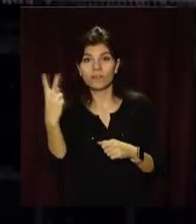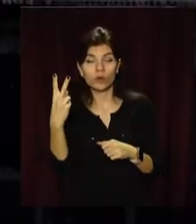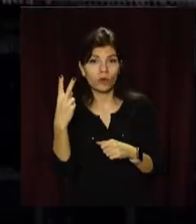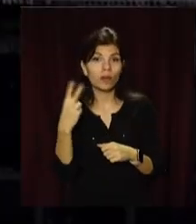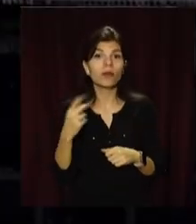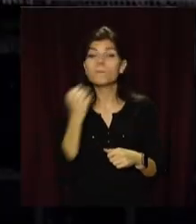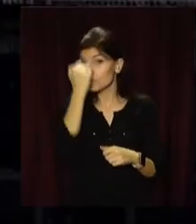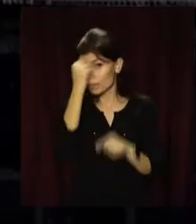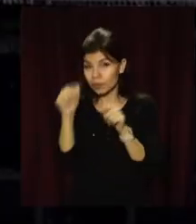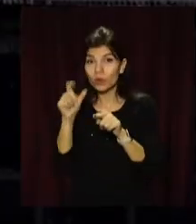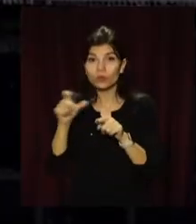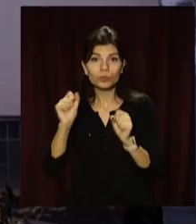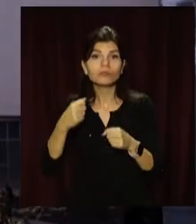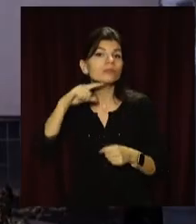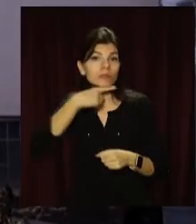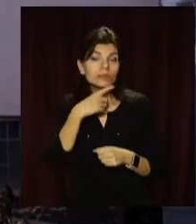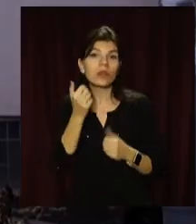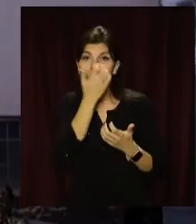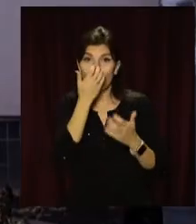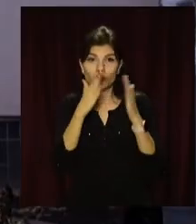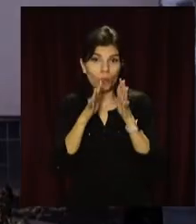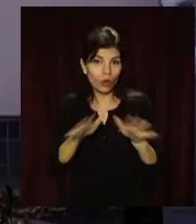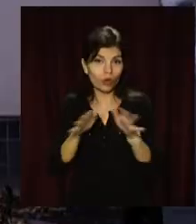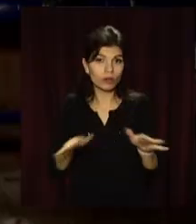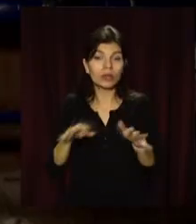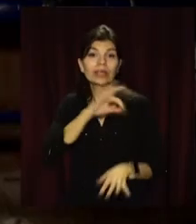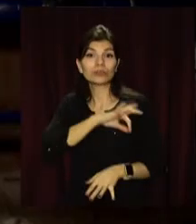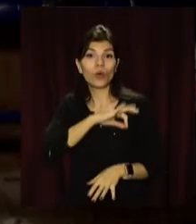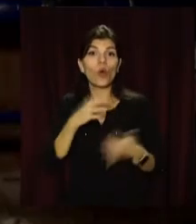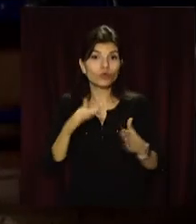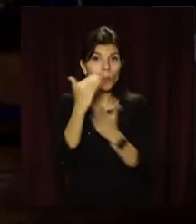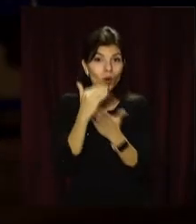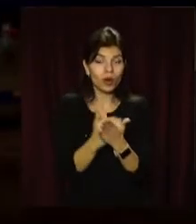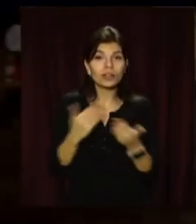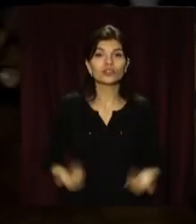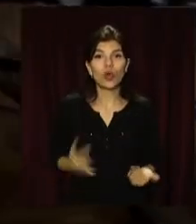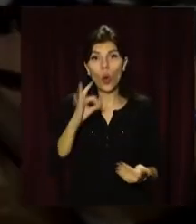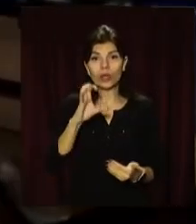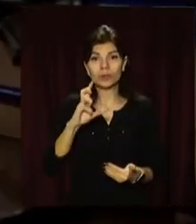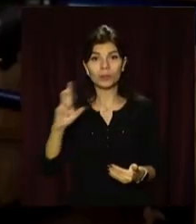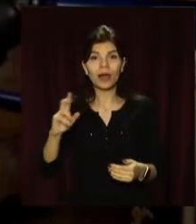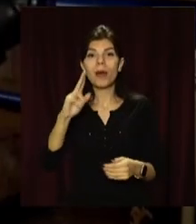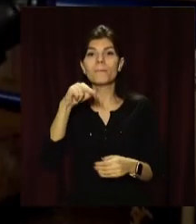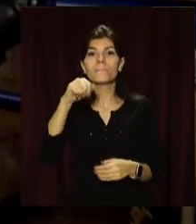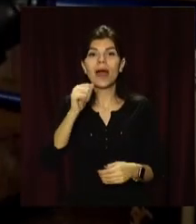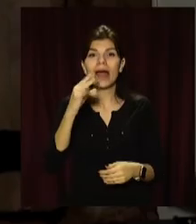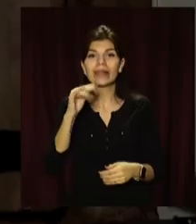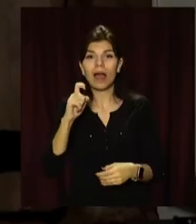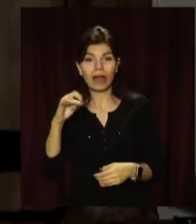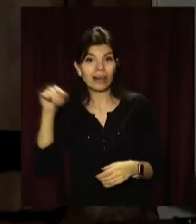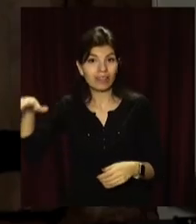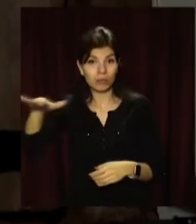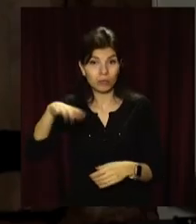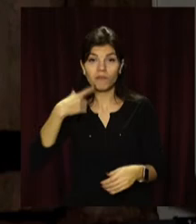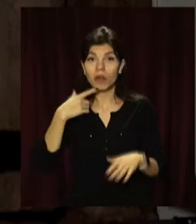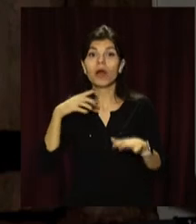заощадити на утеплені домівок. Скористалися вже програмою мешканці ОСББ на панікахи 97. Кажуть, місто компенсувало 30%